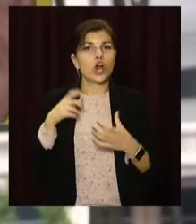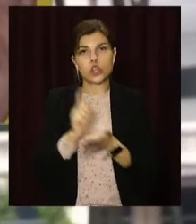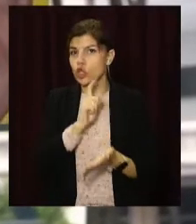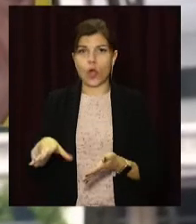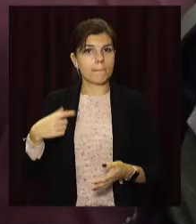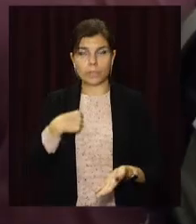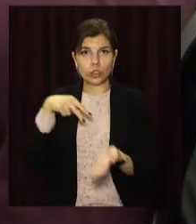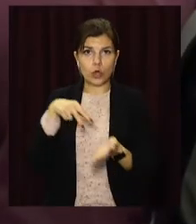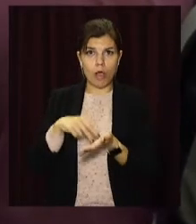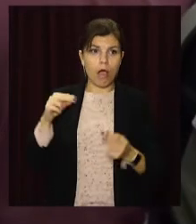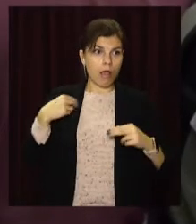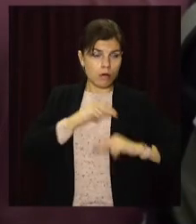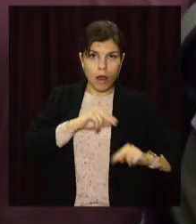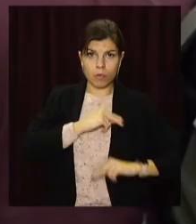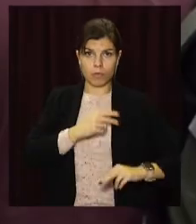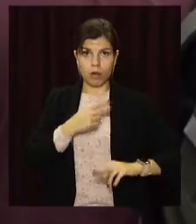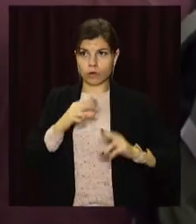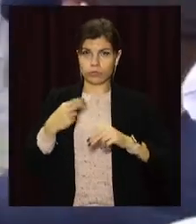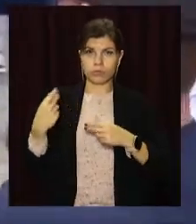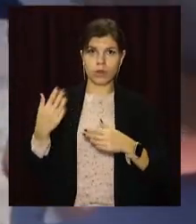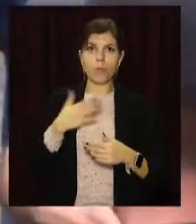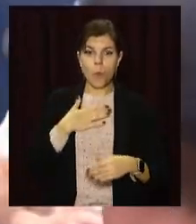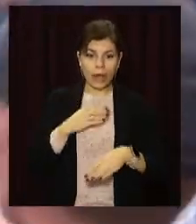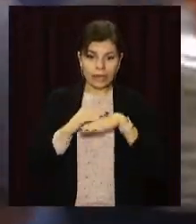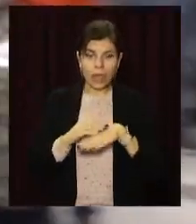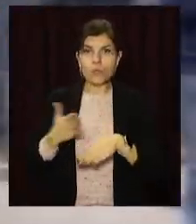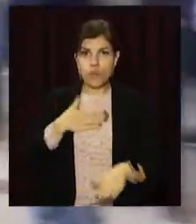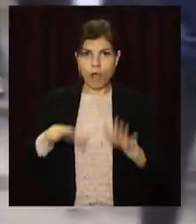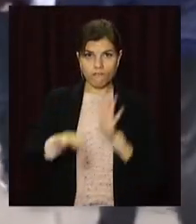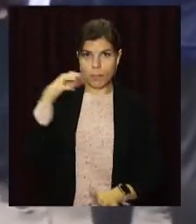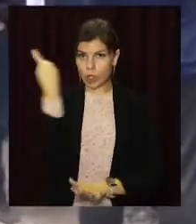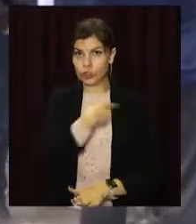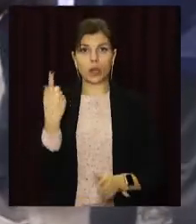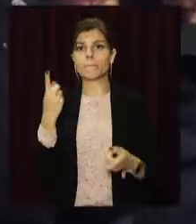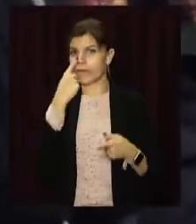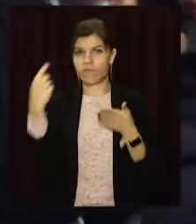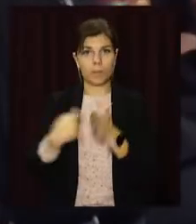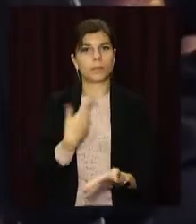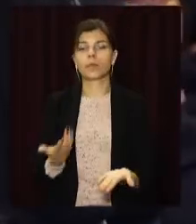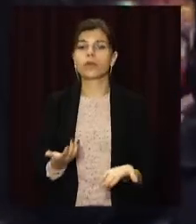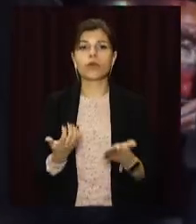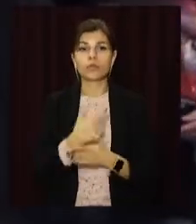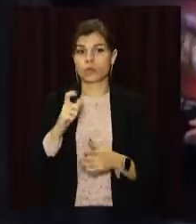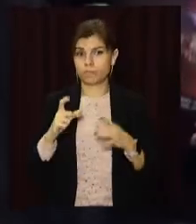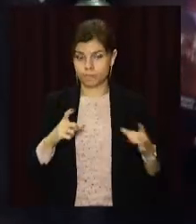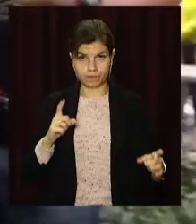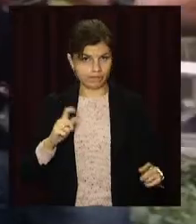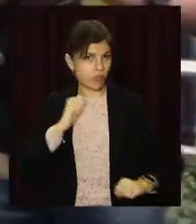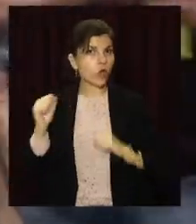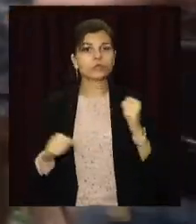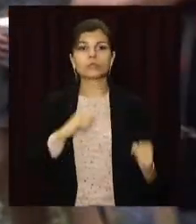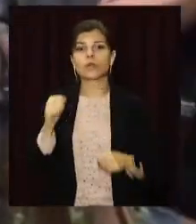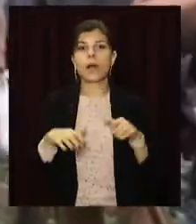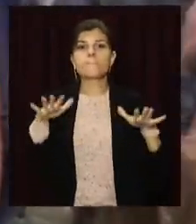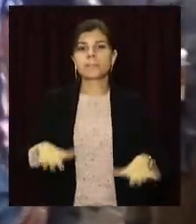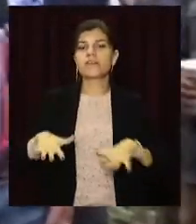мені роботи, ні мандату на вакцинацію, там моє тіло, мій вибір». Спілка правоохоронців міста навіть спробувала оскаржити розпорядження